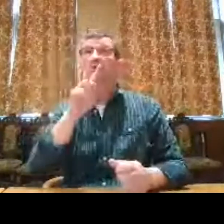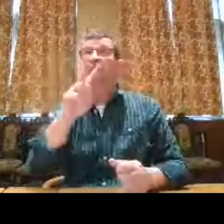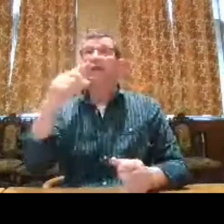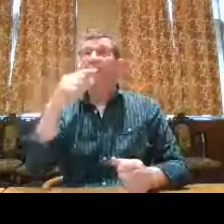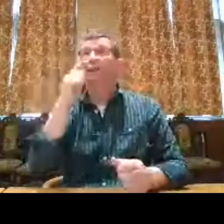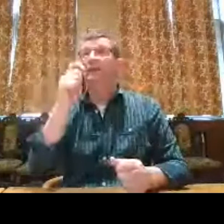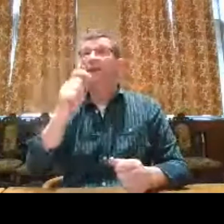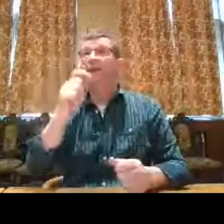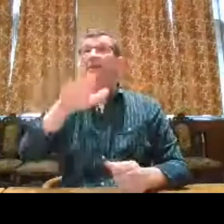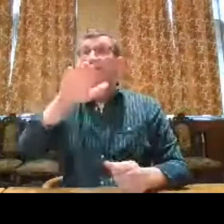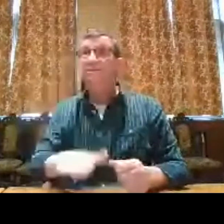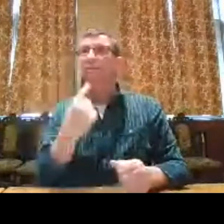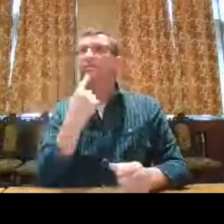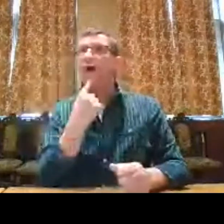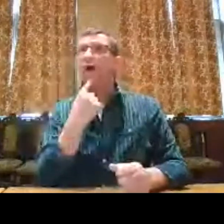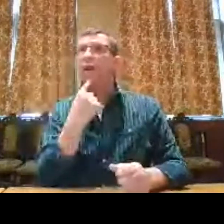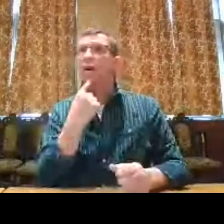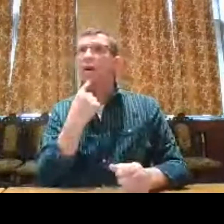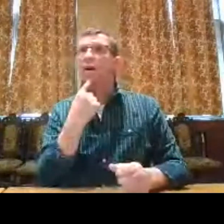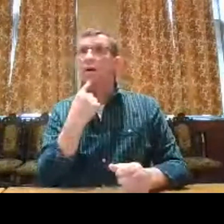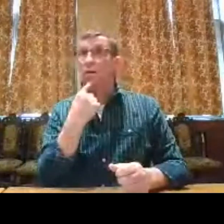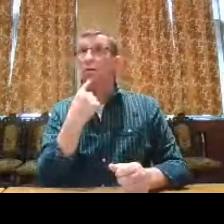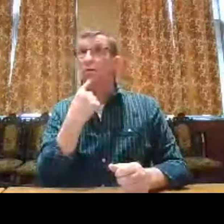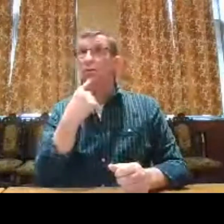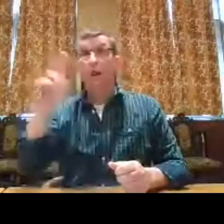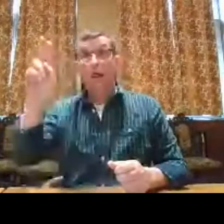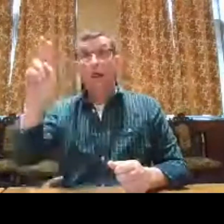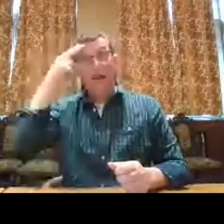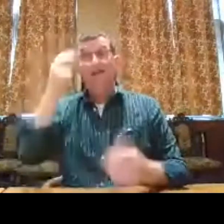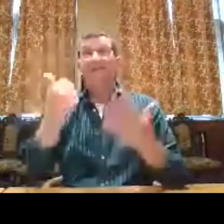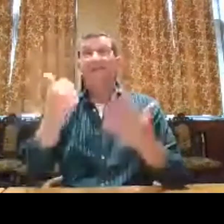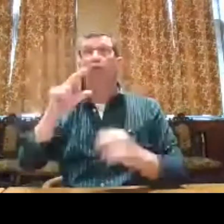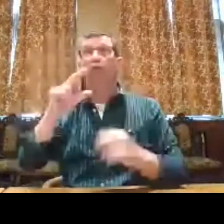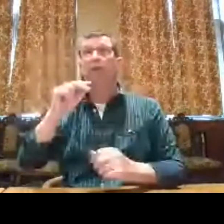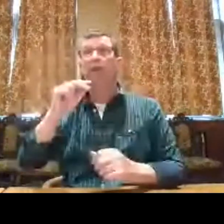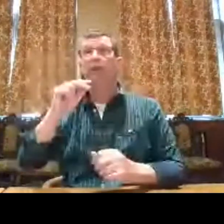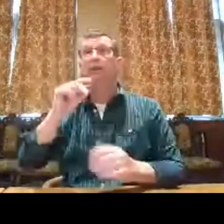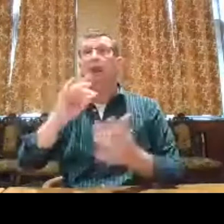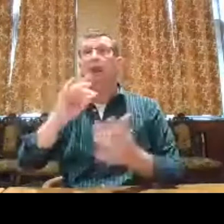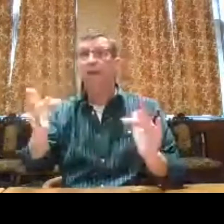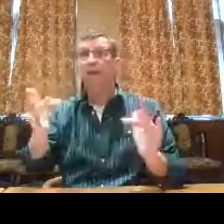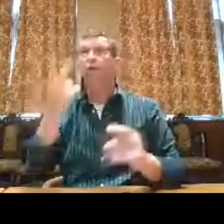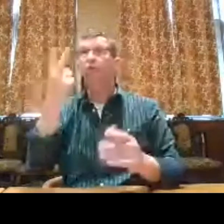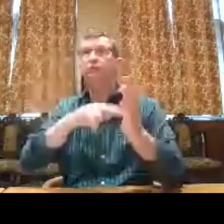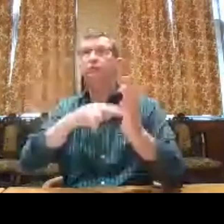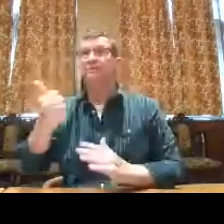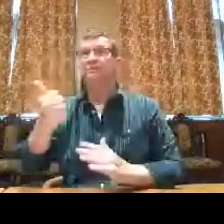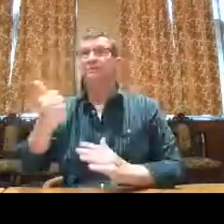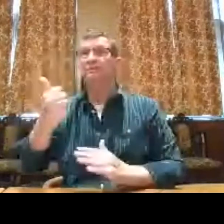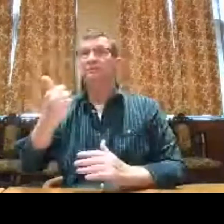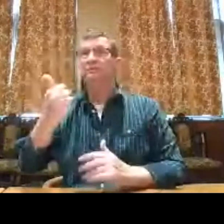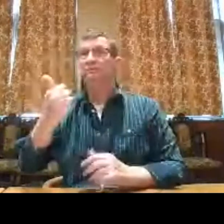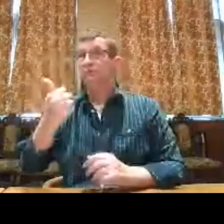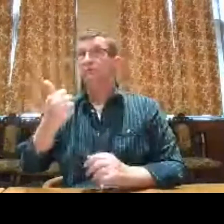Ik weet natuurlijk dat Vlaamse gebarentaal een echte taal is. Die taal is erkend op 26 april